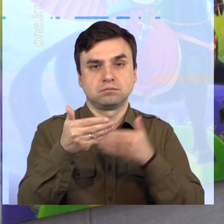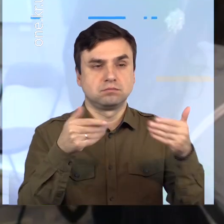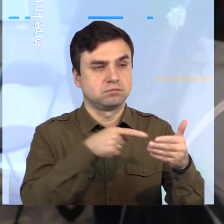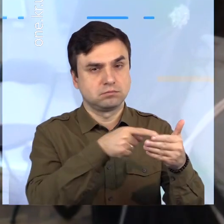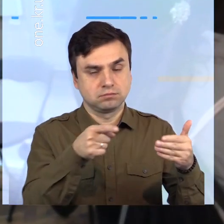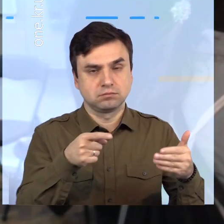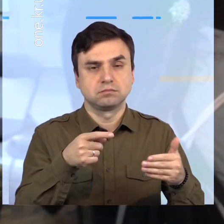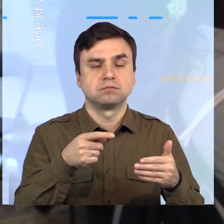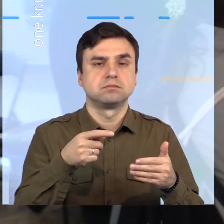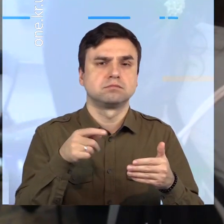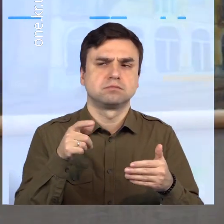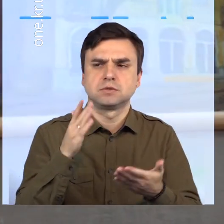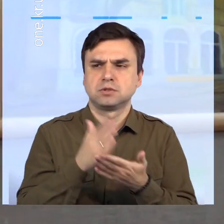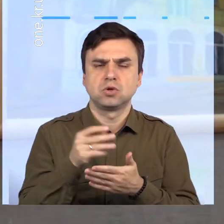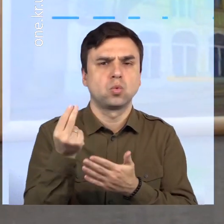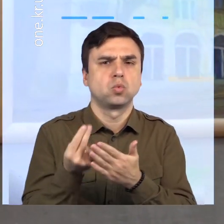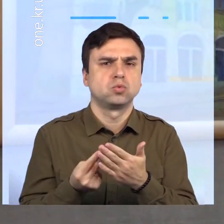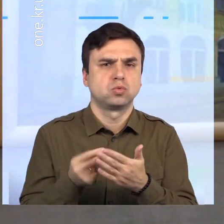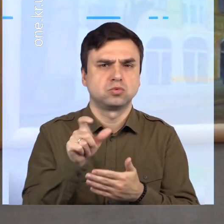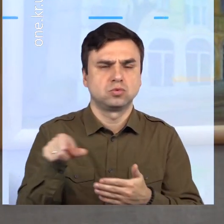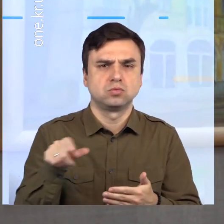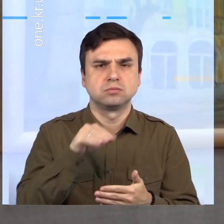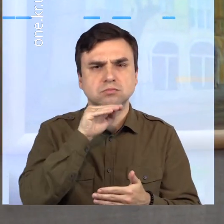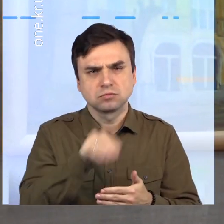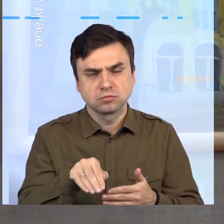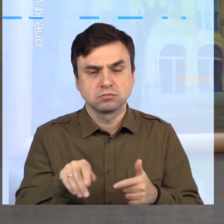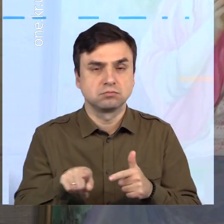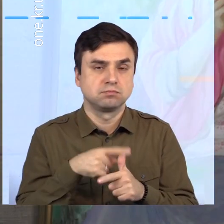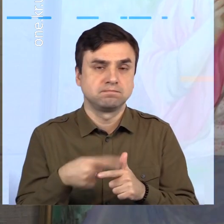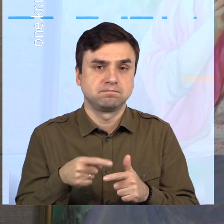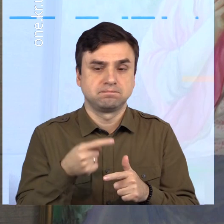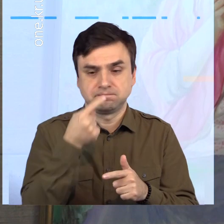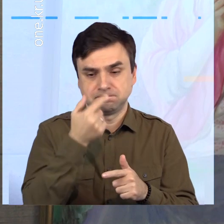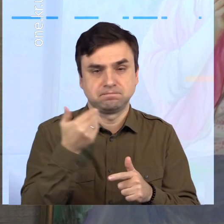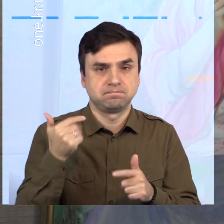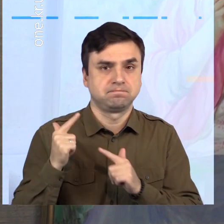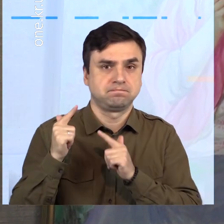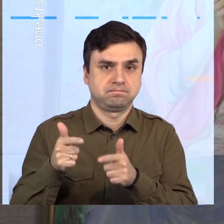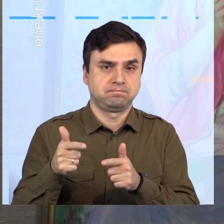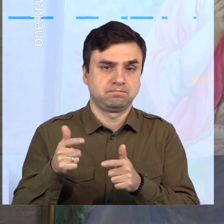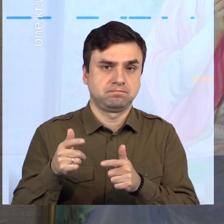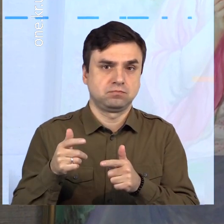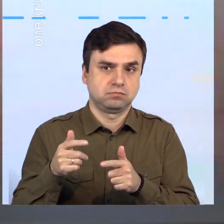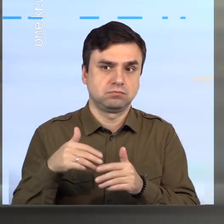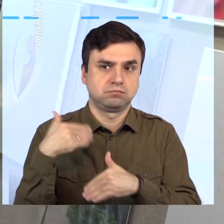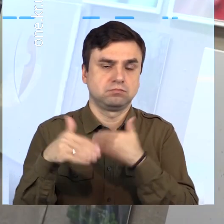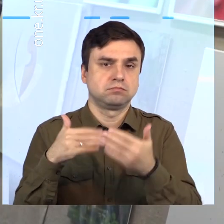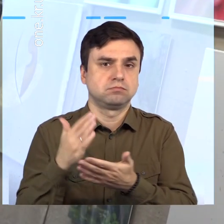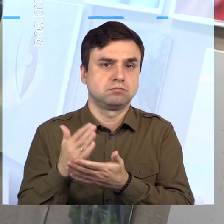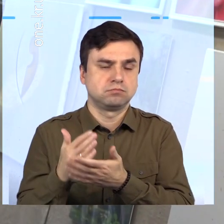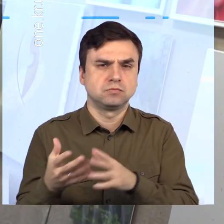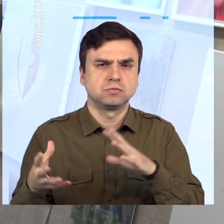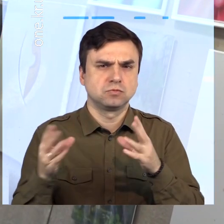представили як професійні художники, так і молоді талановиті митці кривого рогу. Усього майже півсотні живописних і графічних,